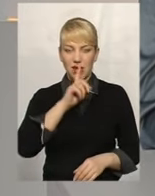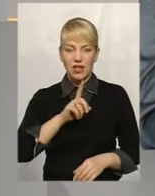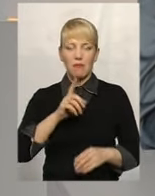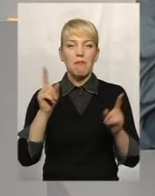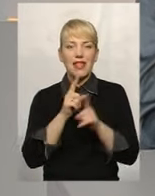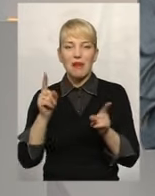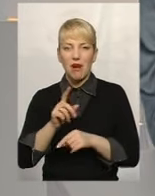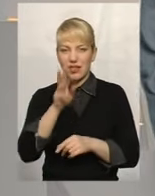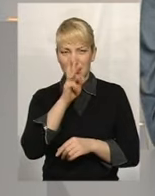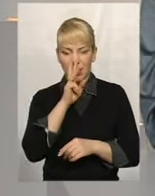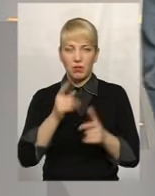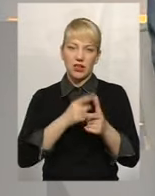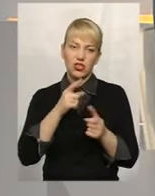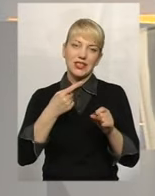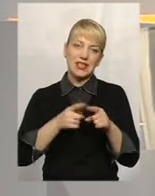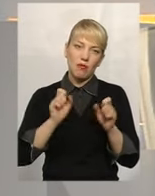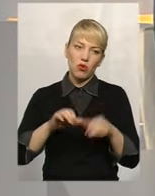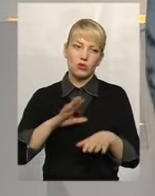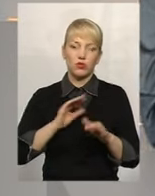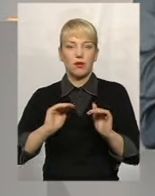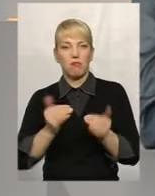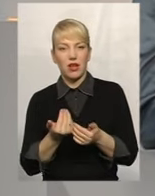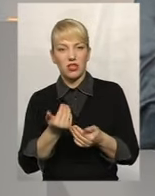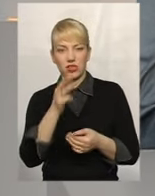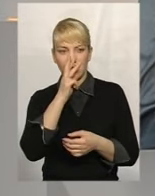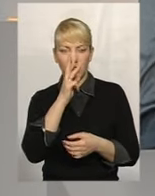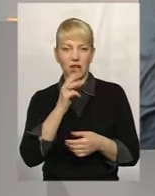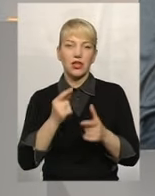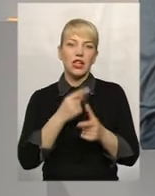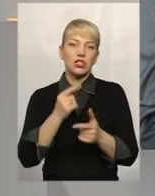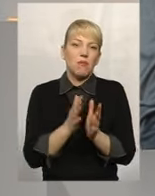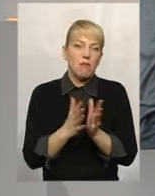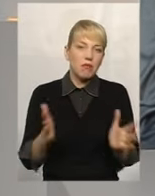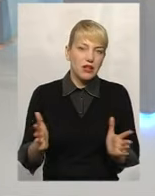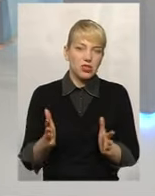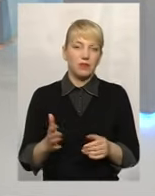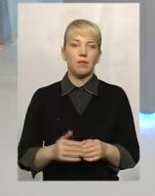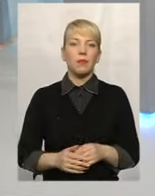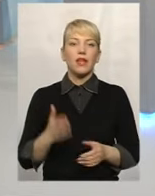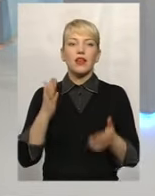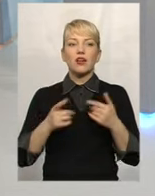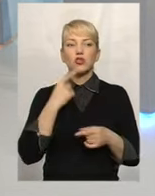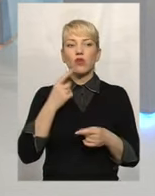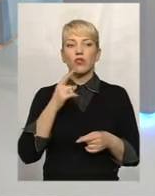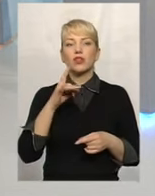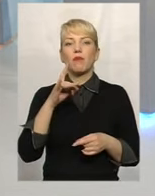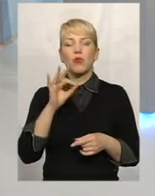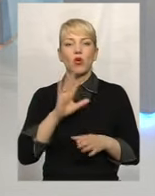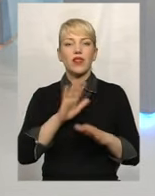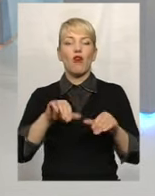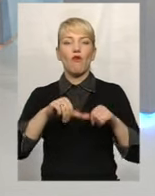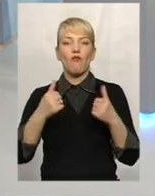працівника? Чи це може бути менше, чи навпаки більше? Якщо говорити про неоформленого найнову працівника,